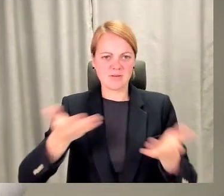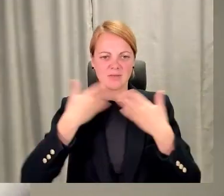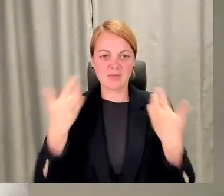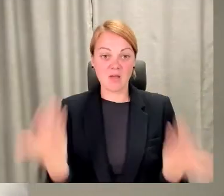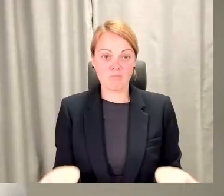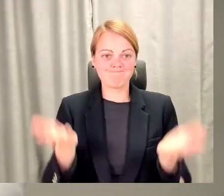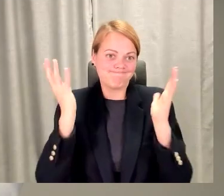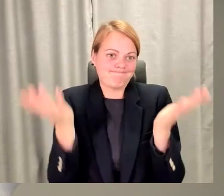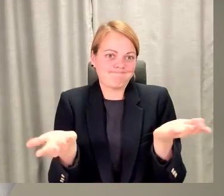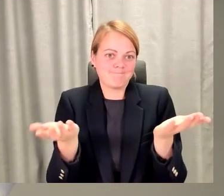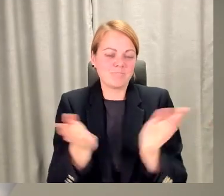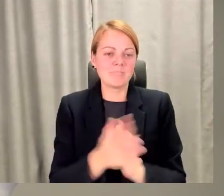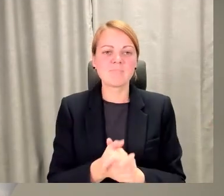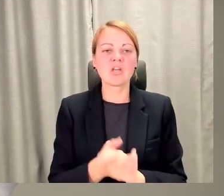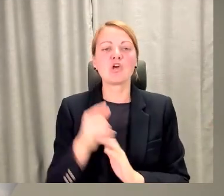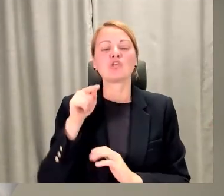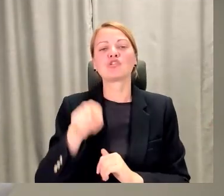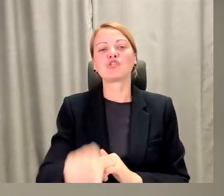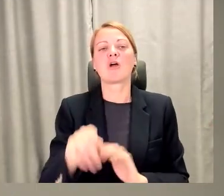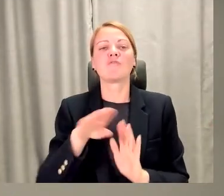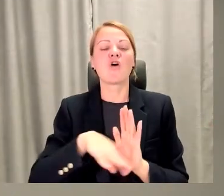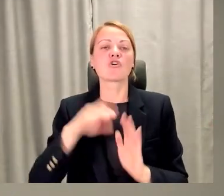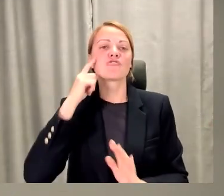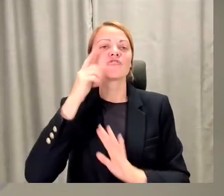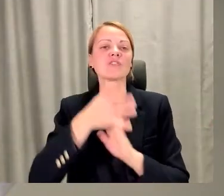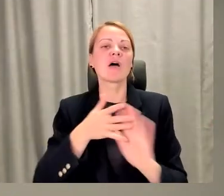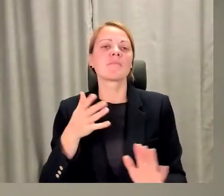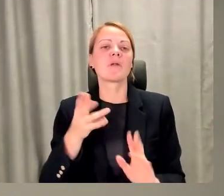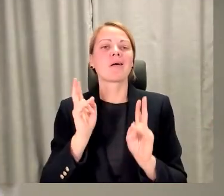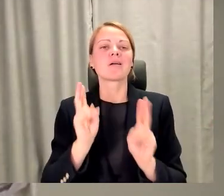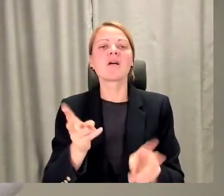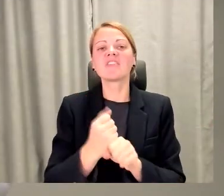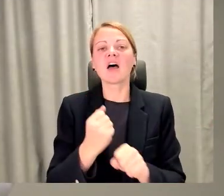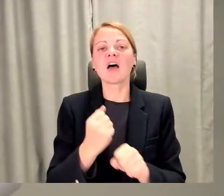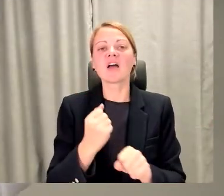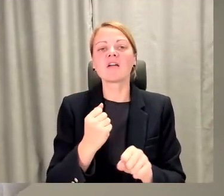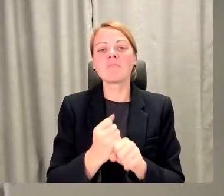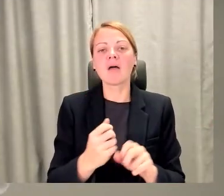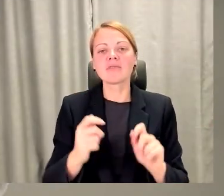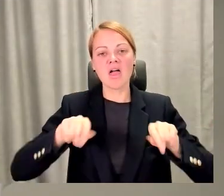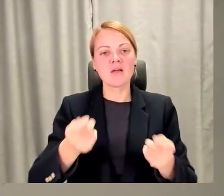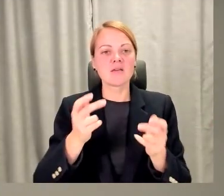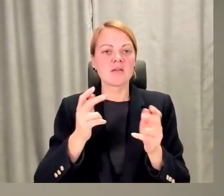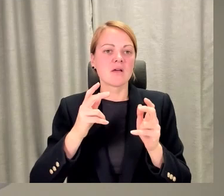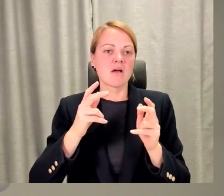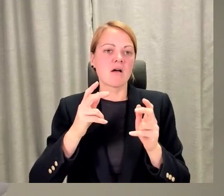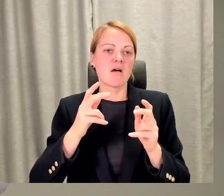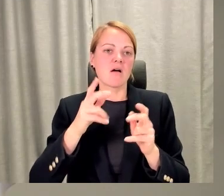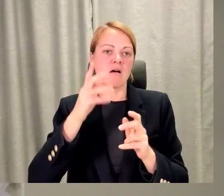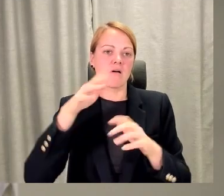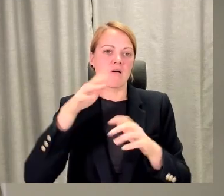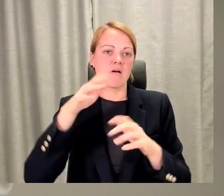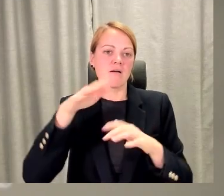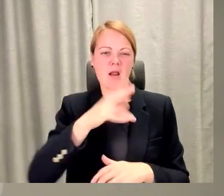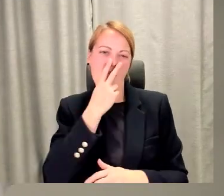Šeit mums vienkārši jāsaprot, kā tad tām darba devējām izveidot tādu vidi, lai viņš saprastu to vērtību,